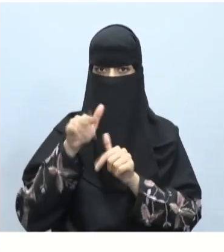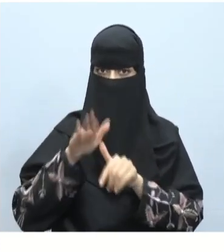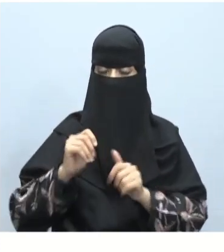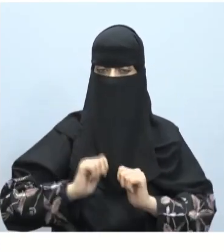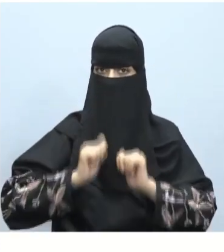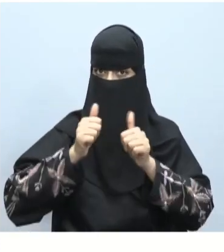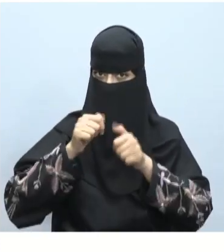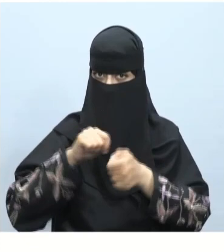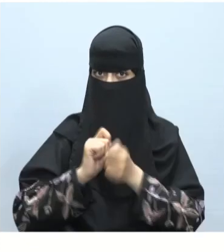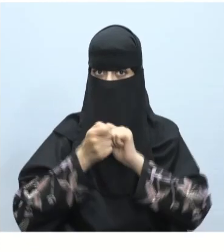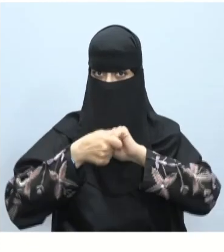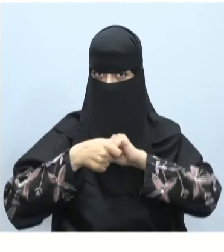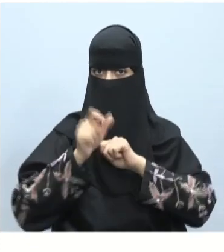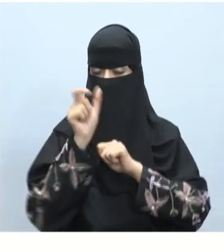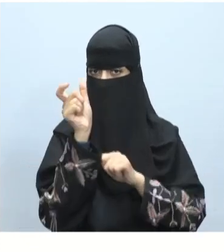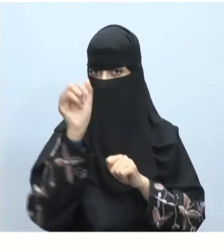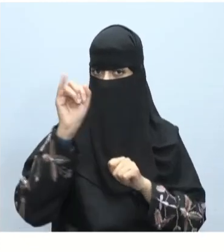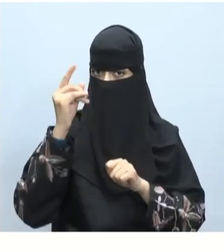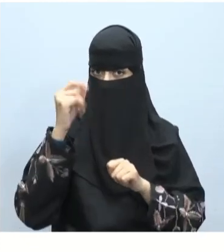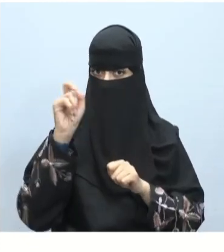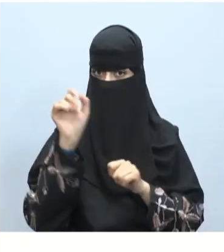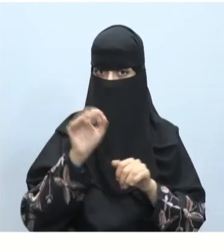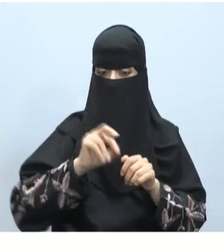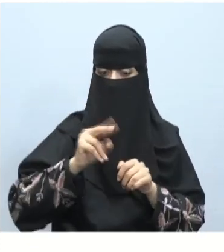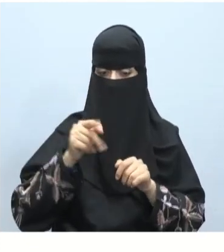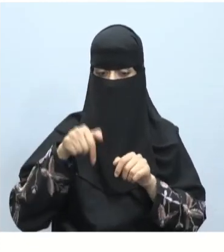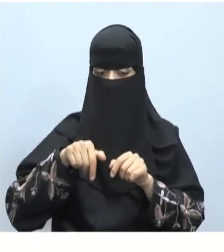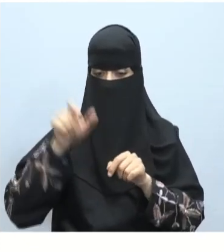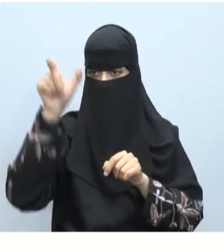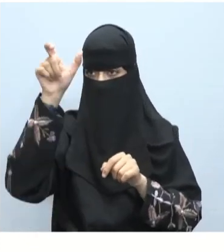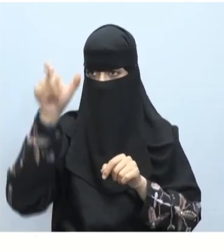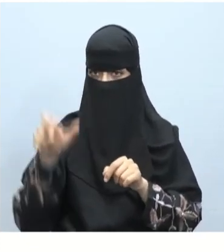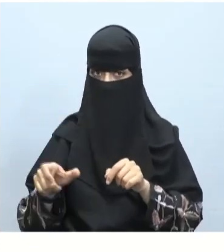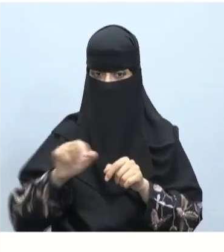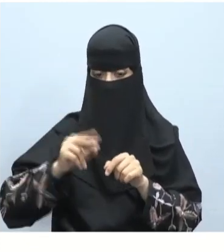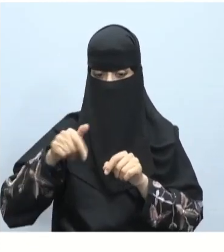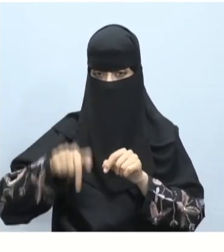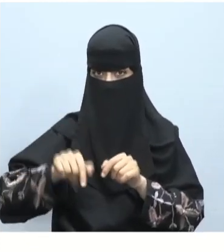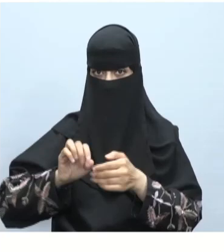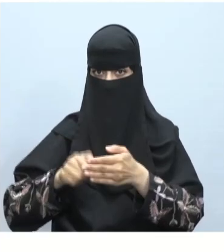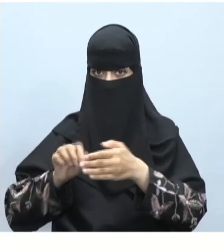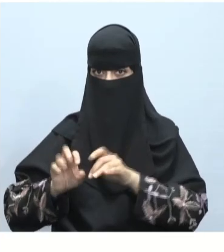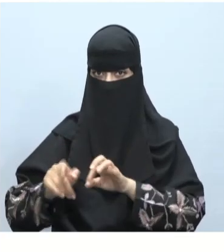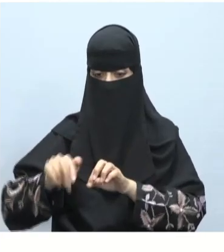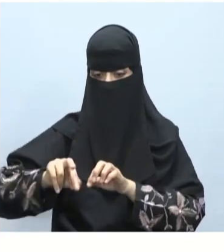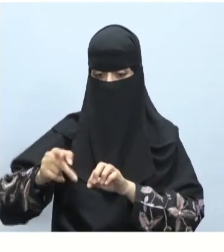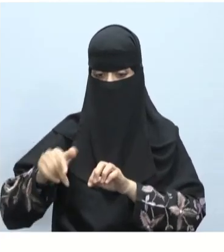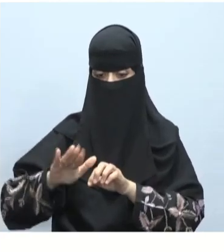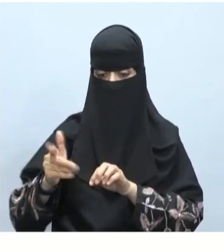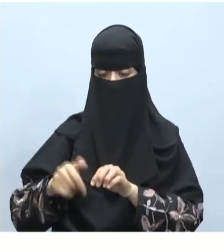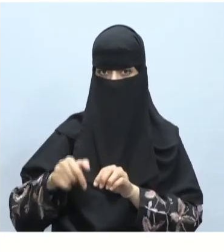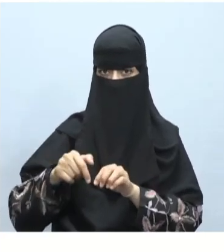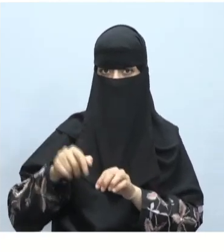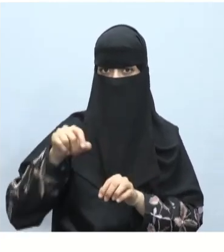تستطيع تغيير النمط وذلك بالضغط على السهم الموجود بجوار نص الفقرة